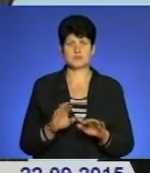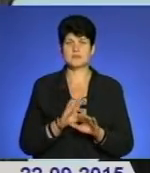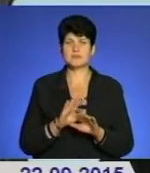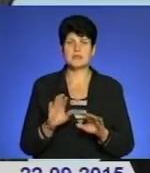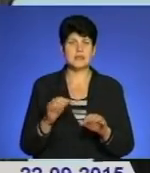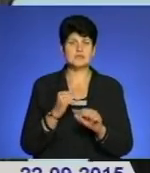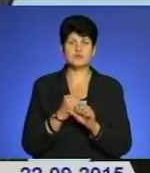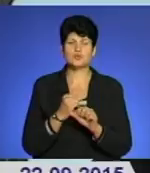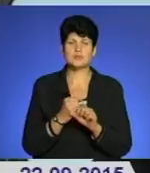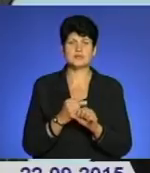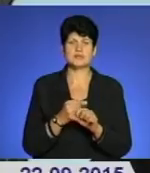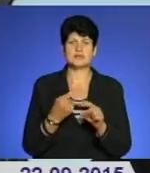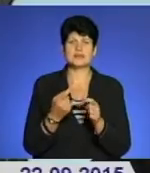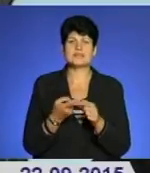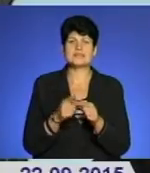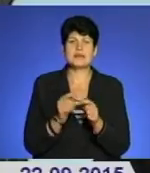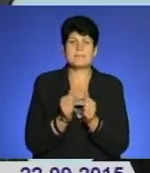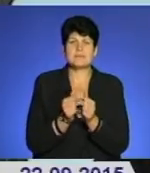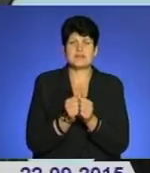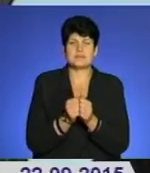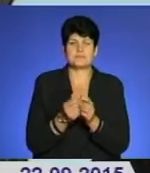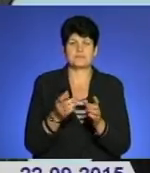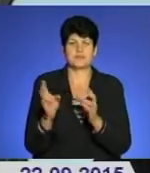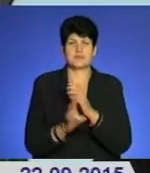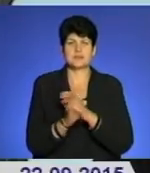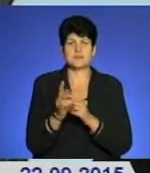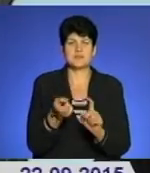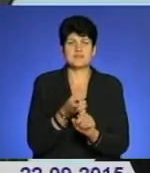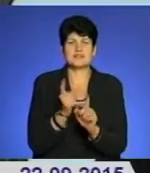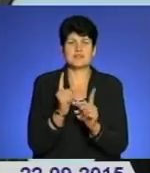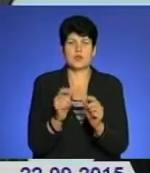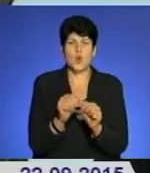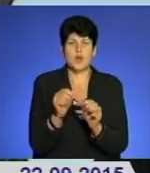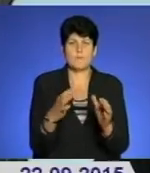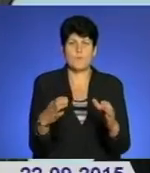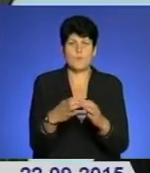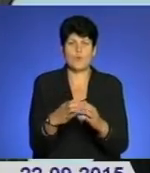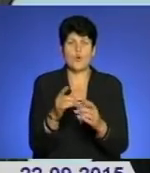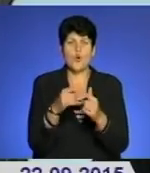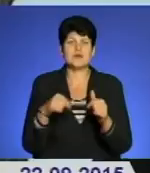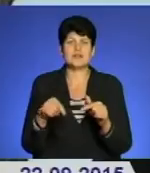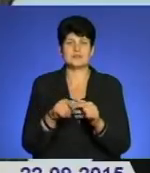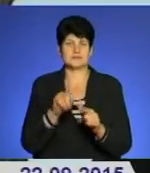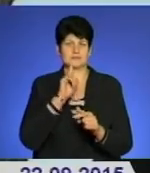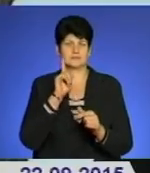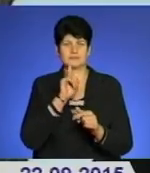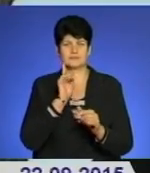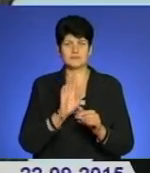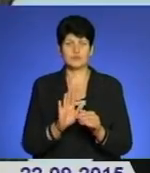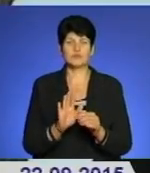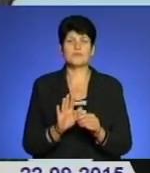це при парафії, щоб десь прив'язати тільки окрему організацію чи окрему молоді, яка десь належить до тієї парафії,